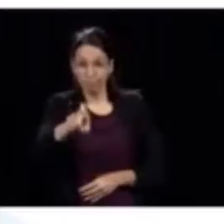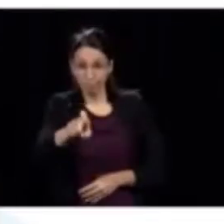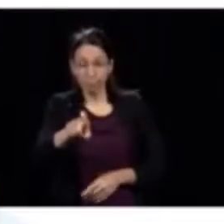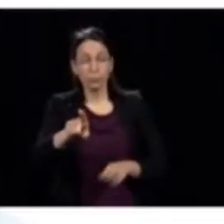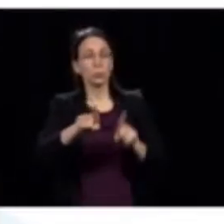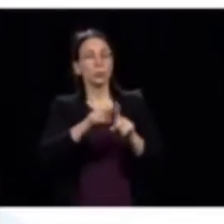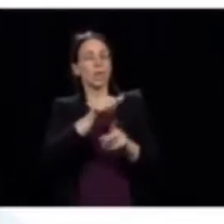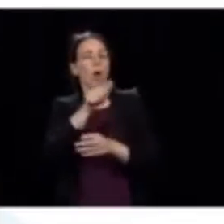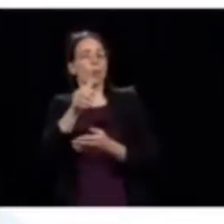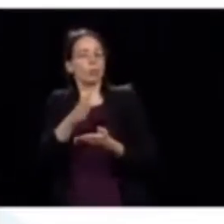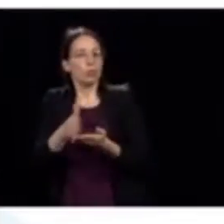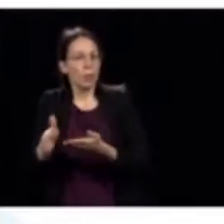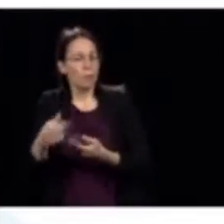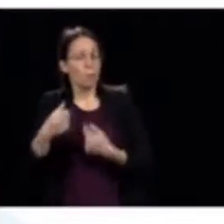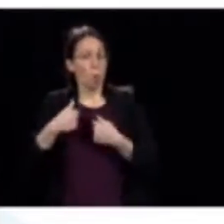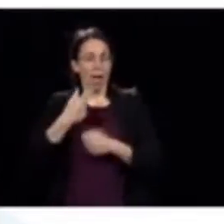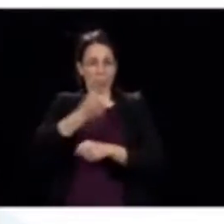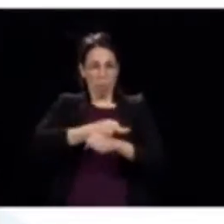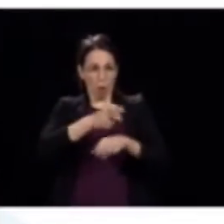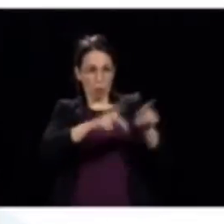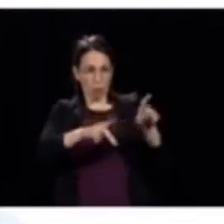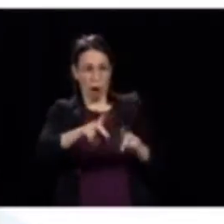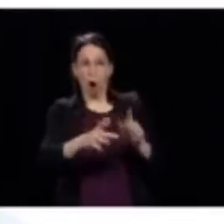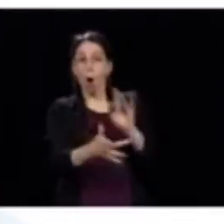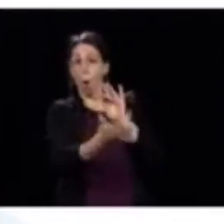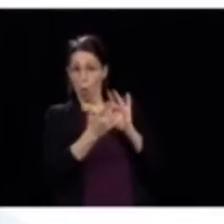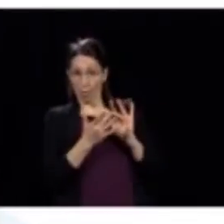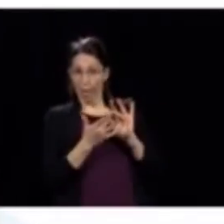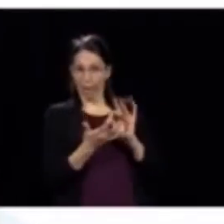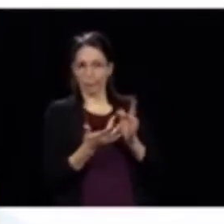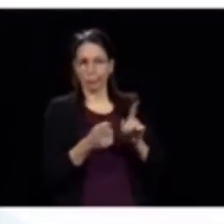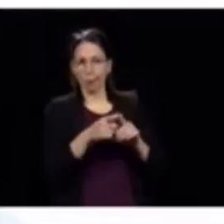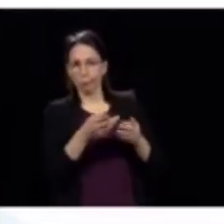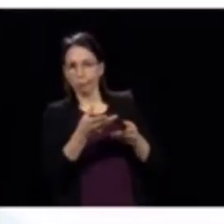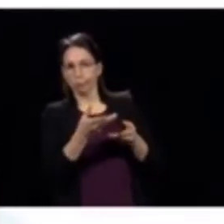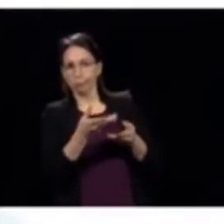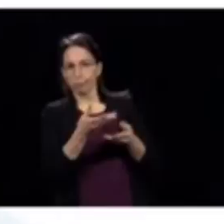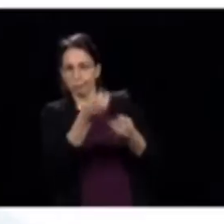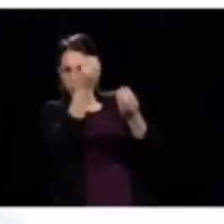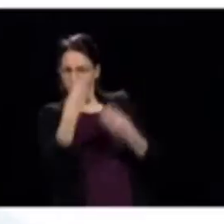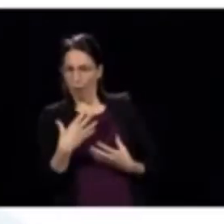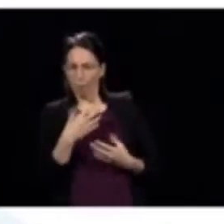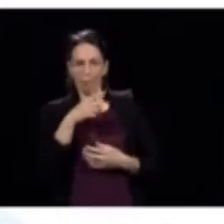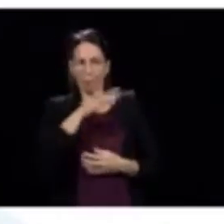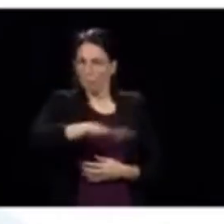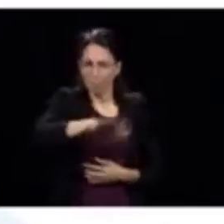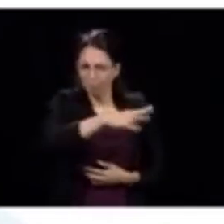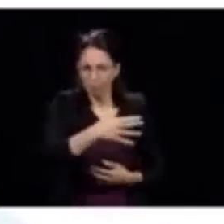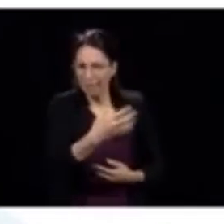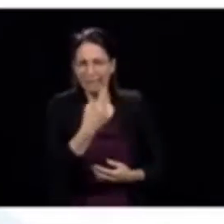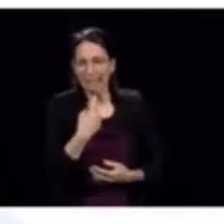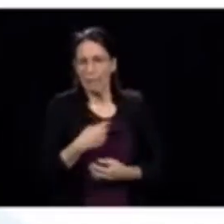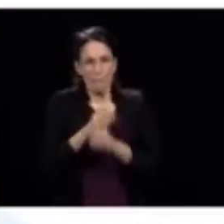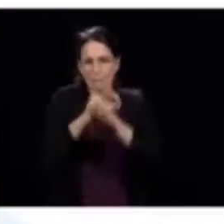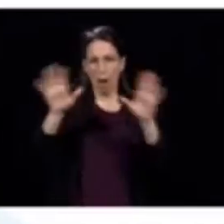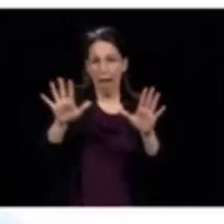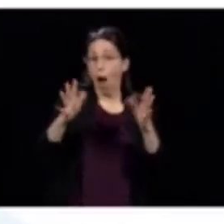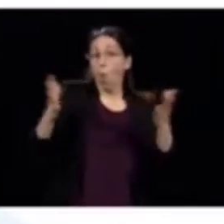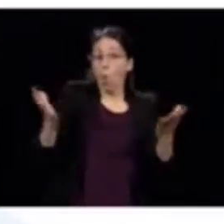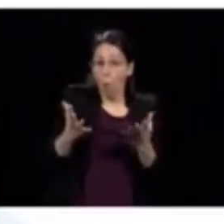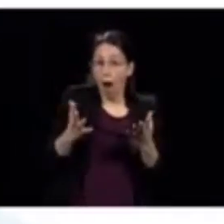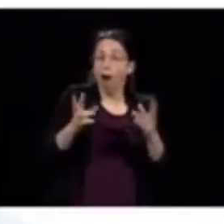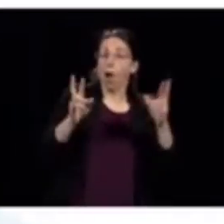Et il y a des médecins avec qui j'ai… qui communiquent avec moi et qui me disent que c'est pas clair, quand même, ce qui